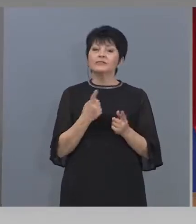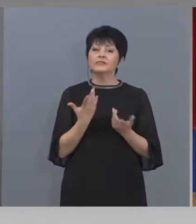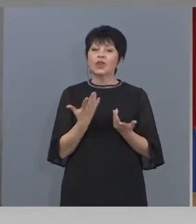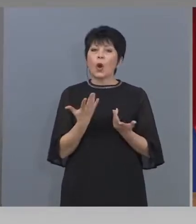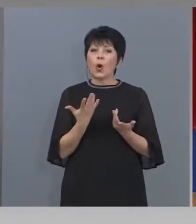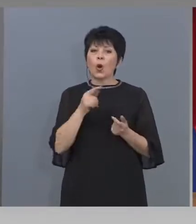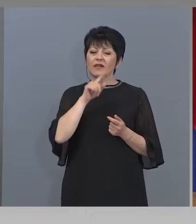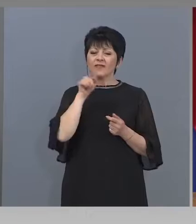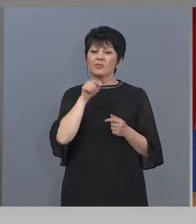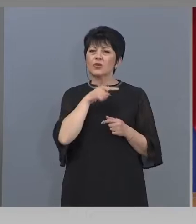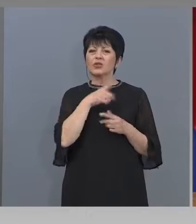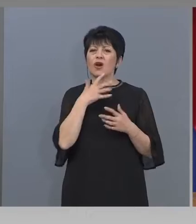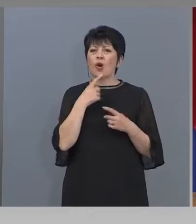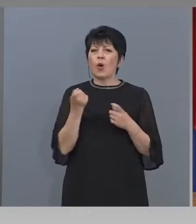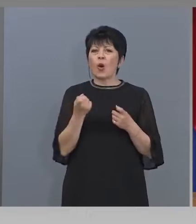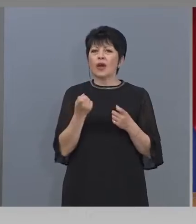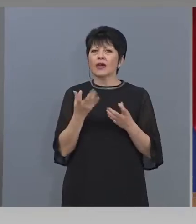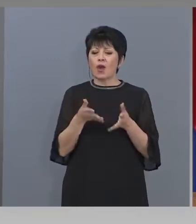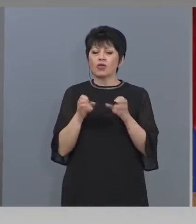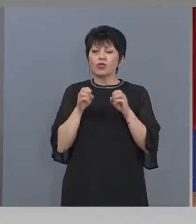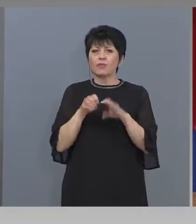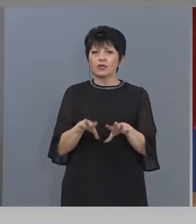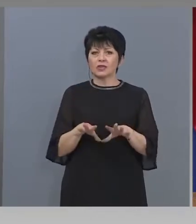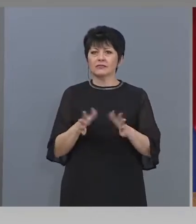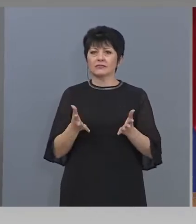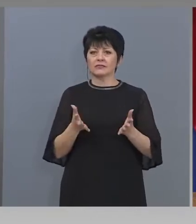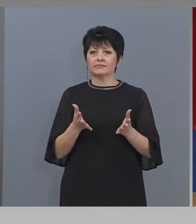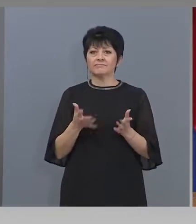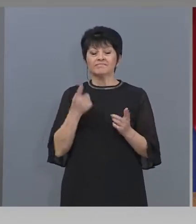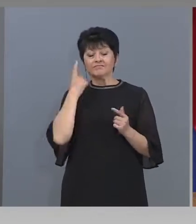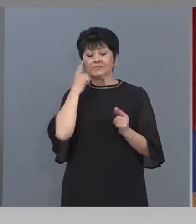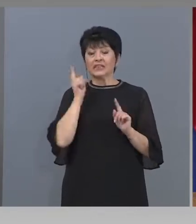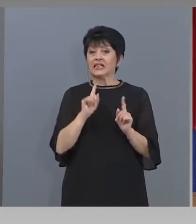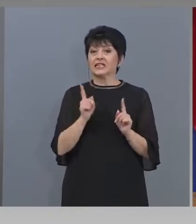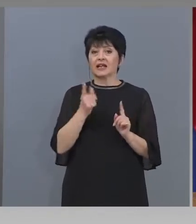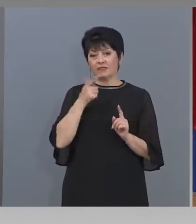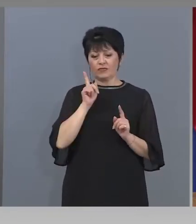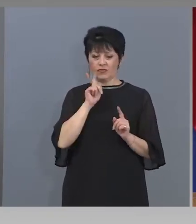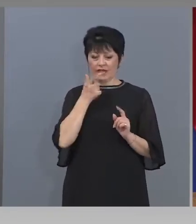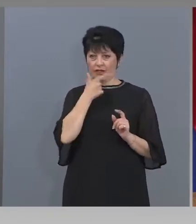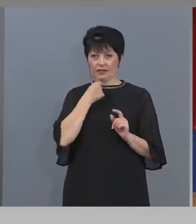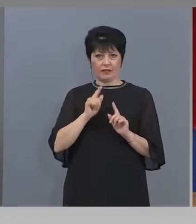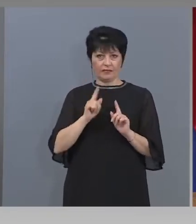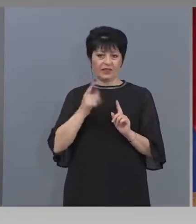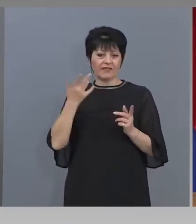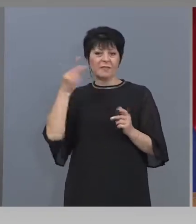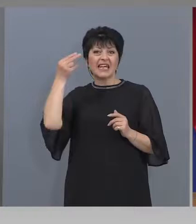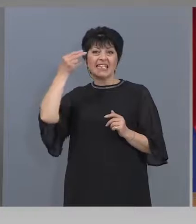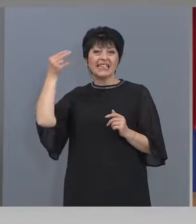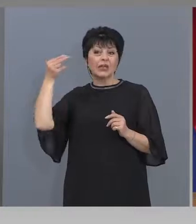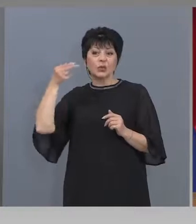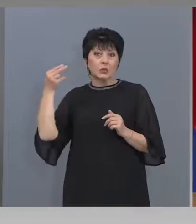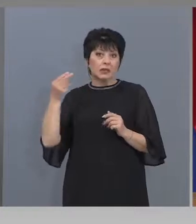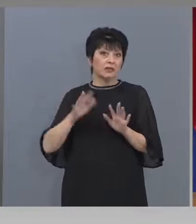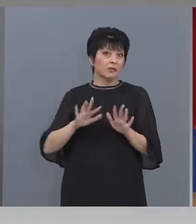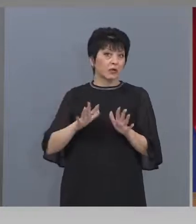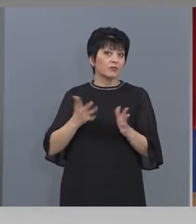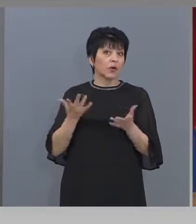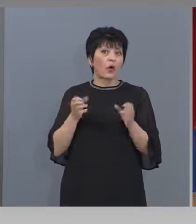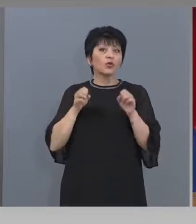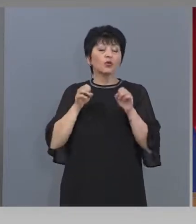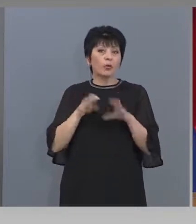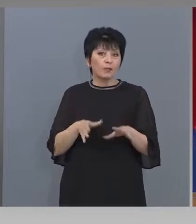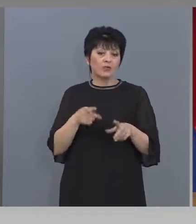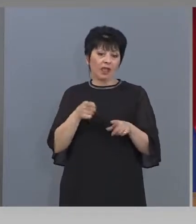Който е реституирал, допуснал реституцията, не знам какви органи са тогава. тези, които са допуснали